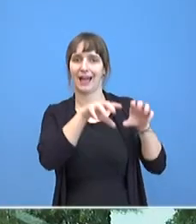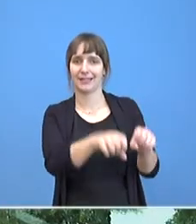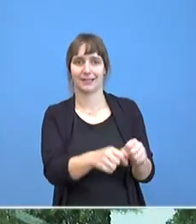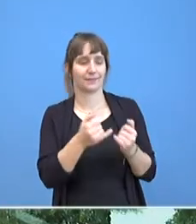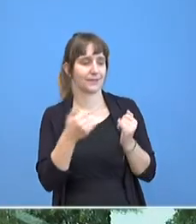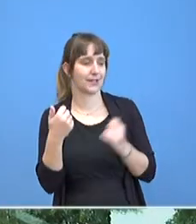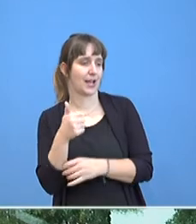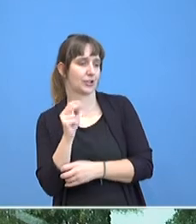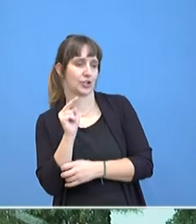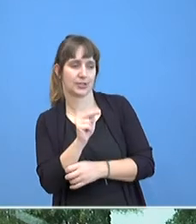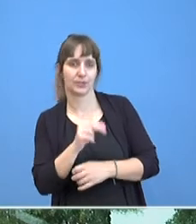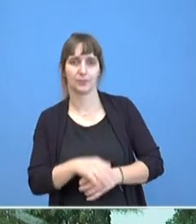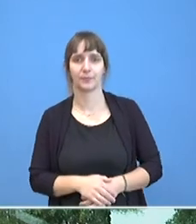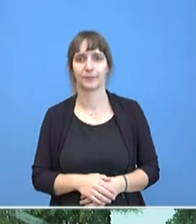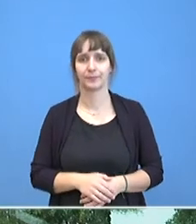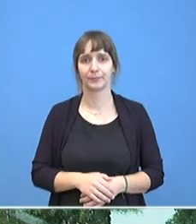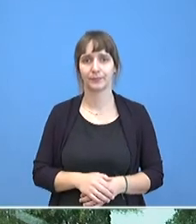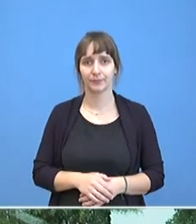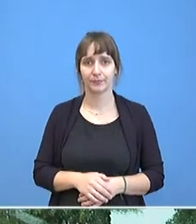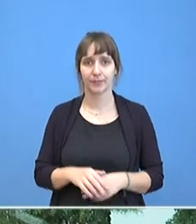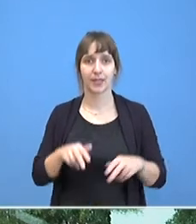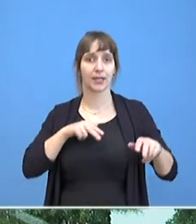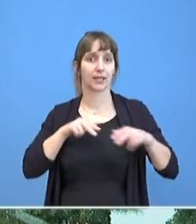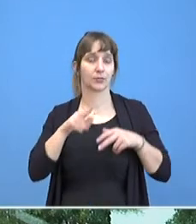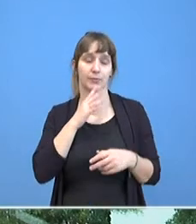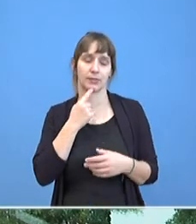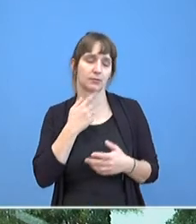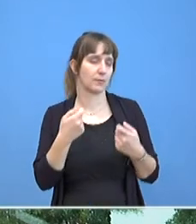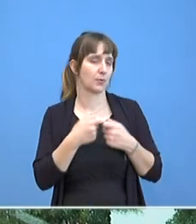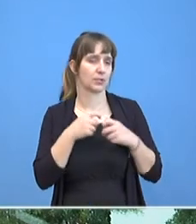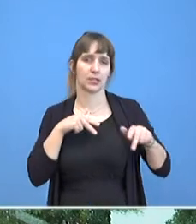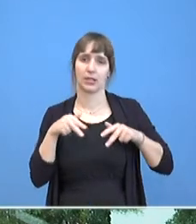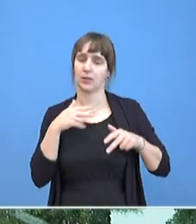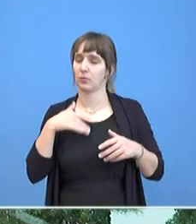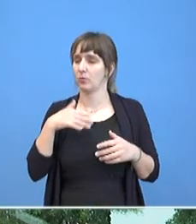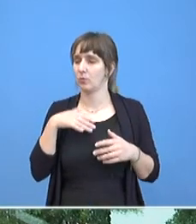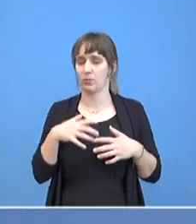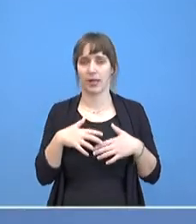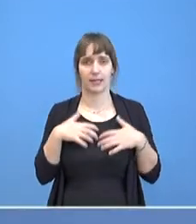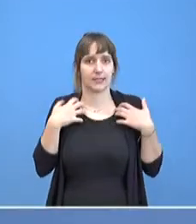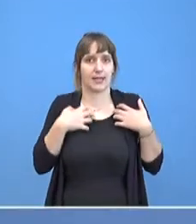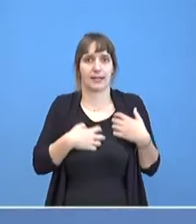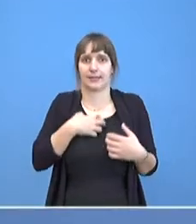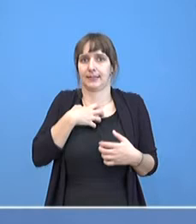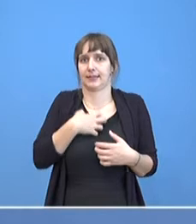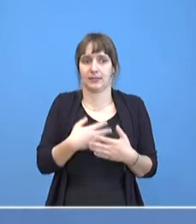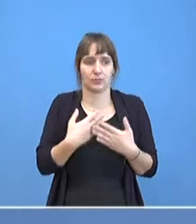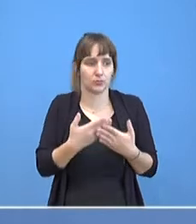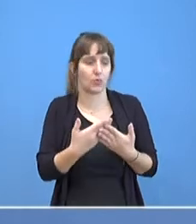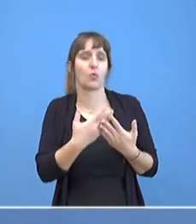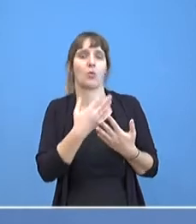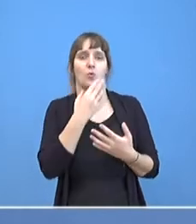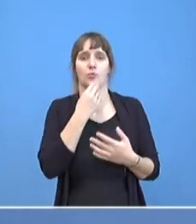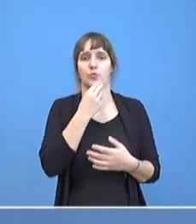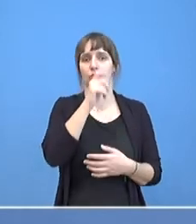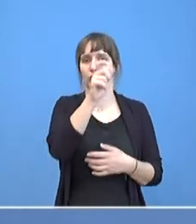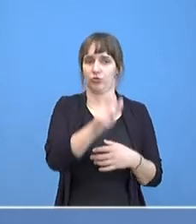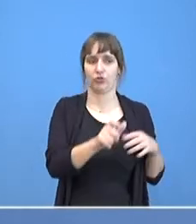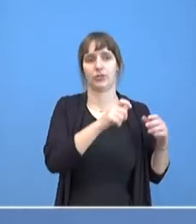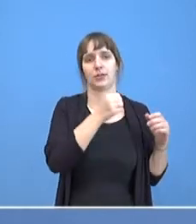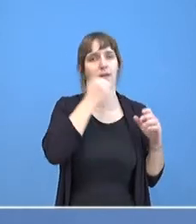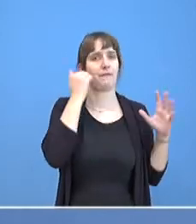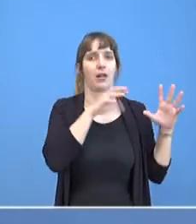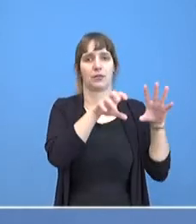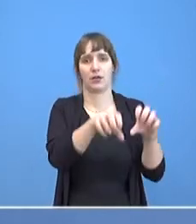Die Bundesregierung ist entsetzt über diese Gewalttat gegenüber einem jüdischen Nichtbürger gestern.